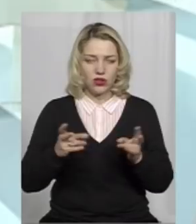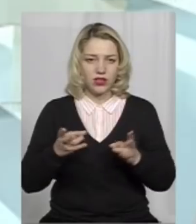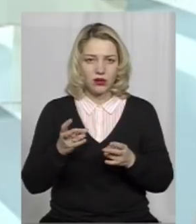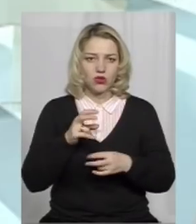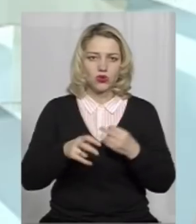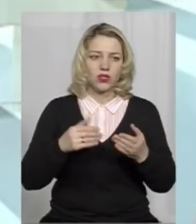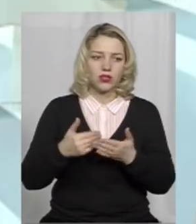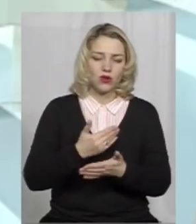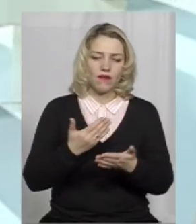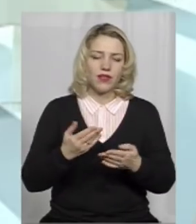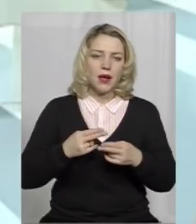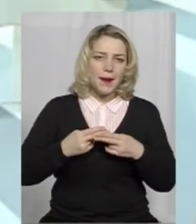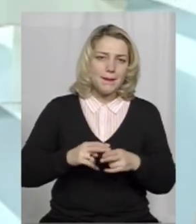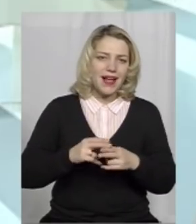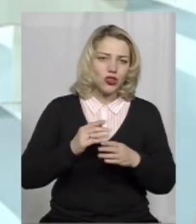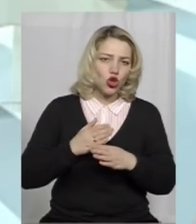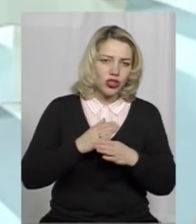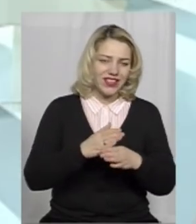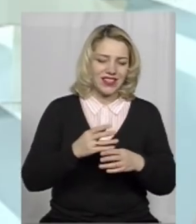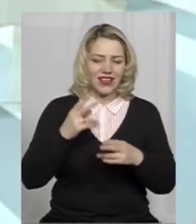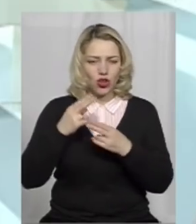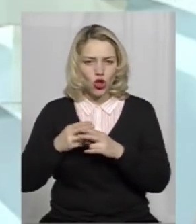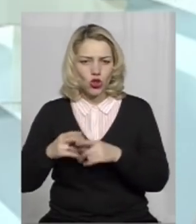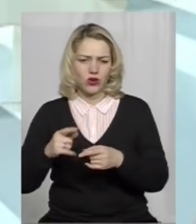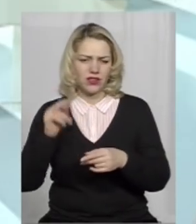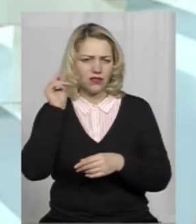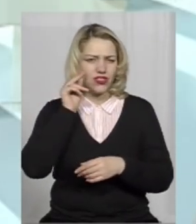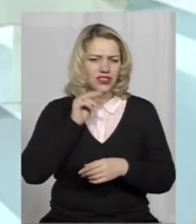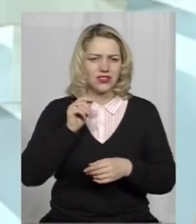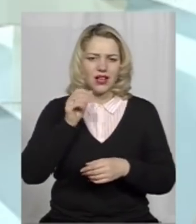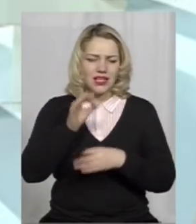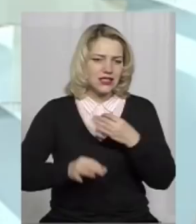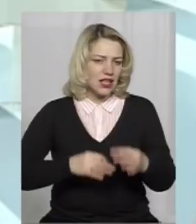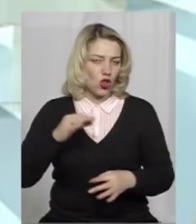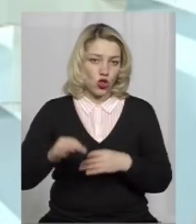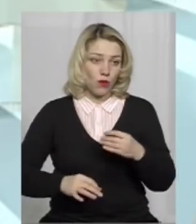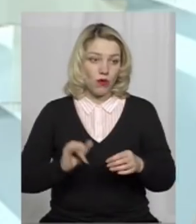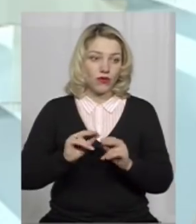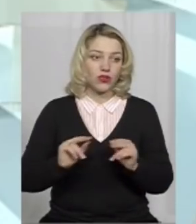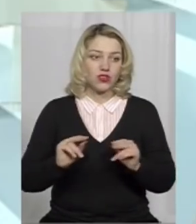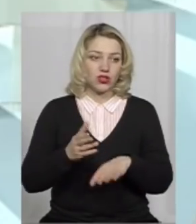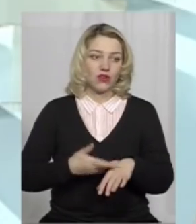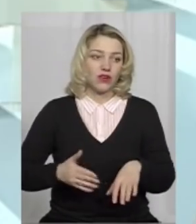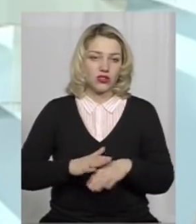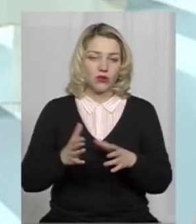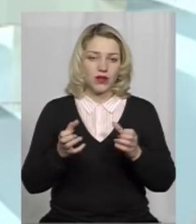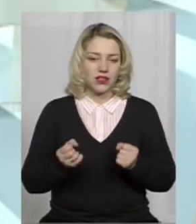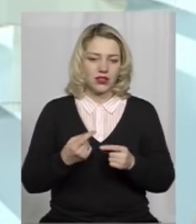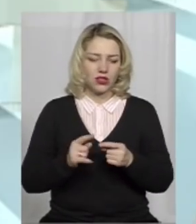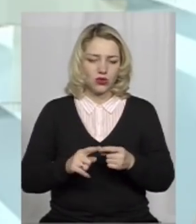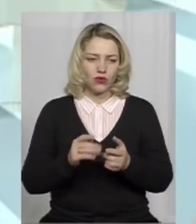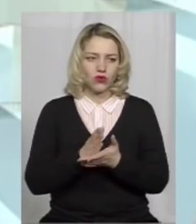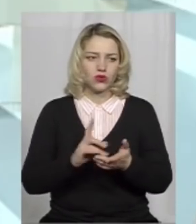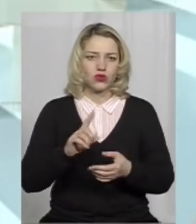шукати нові методи, технології, вчитися постійно, цілодобово. І вчителю дуже важко прийняти ту